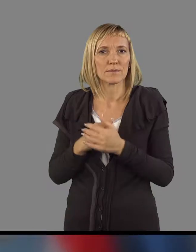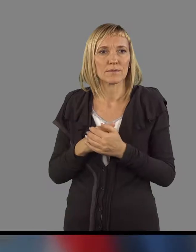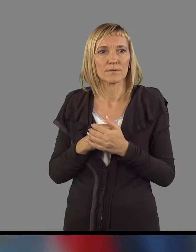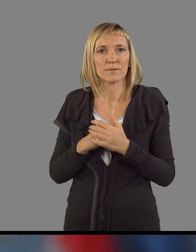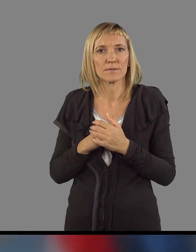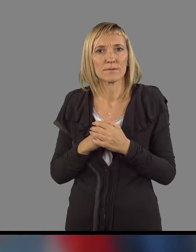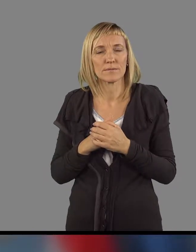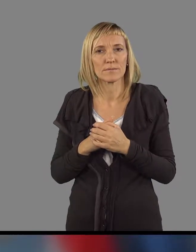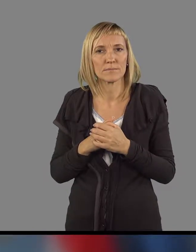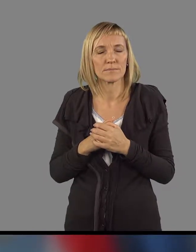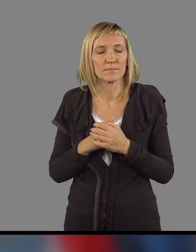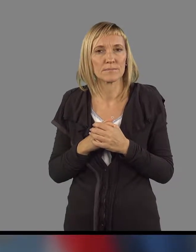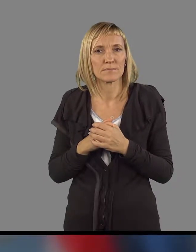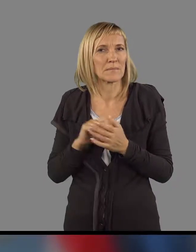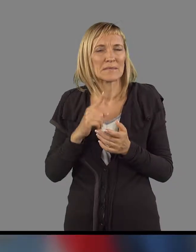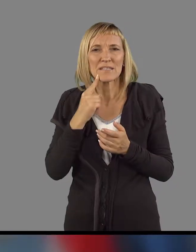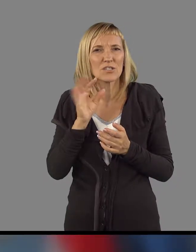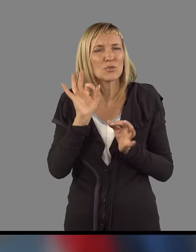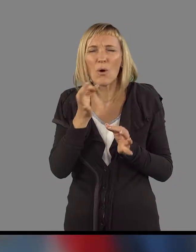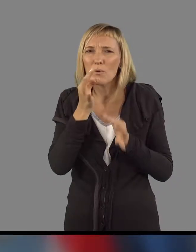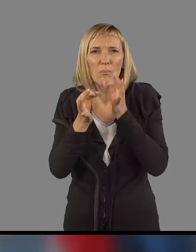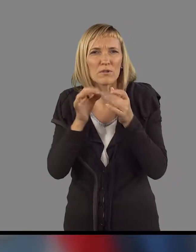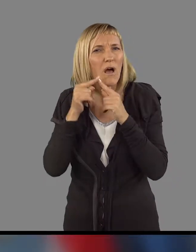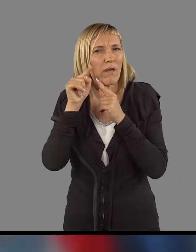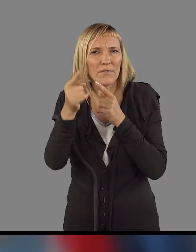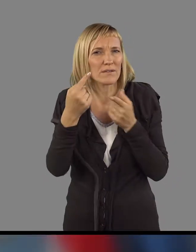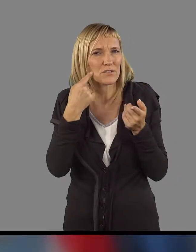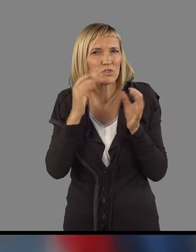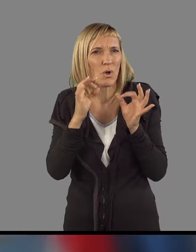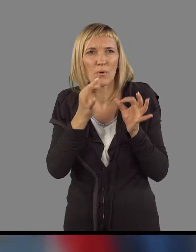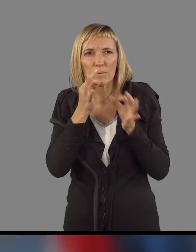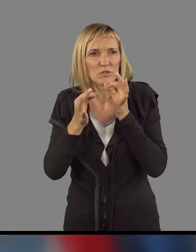da mu jim vkinjate šte, oziroma jim vodzimate šte milijone na let.